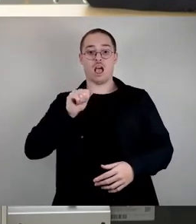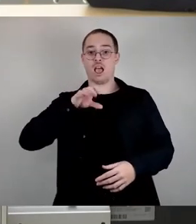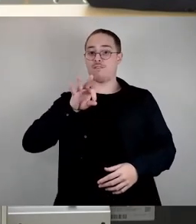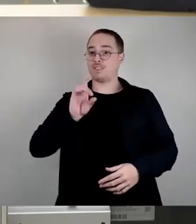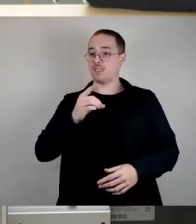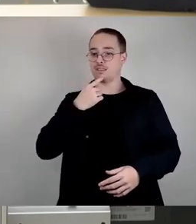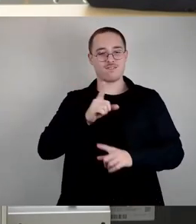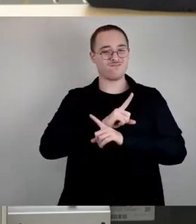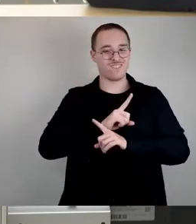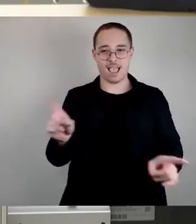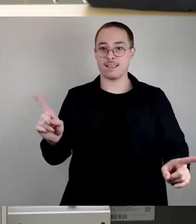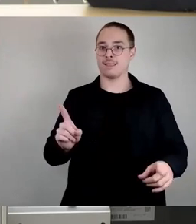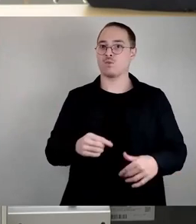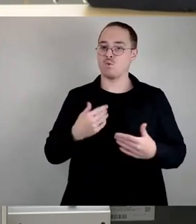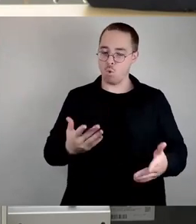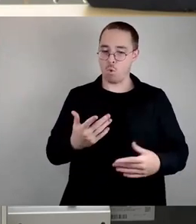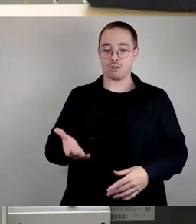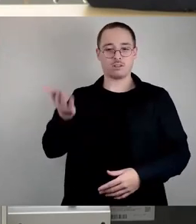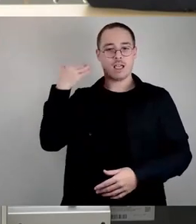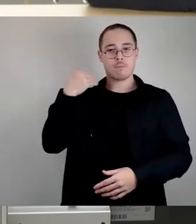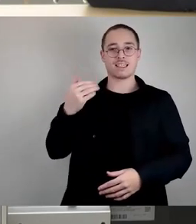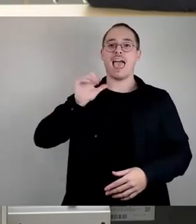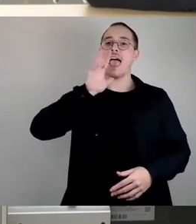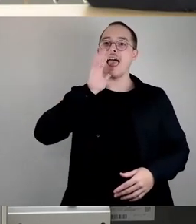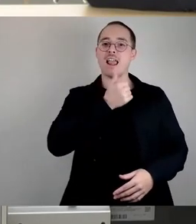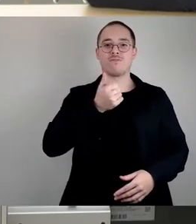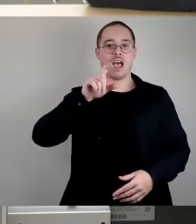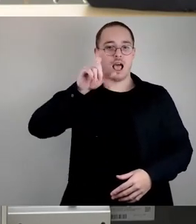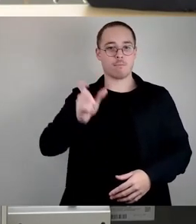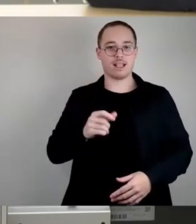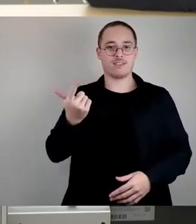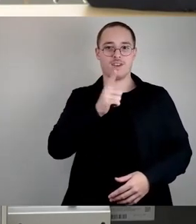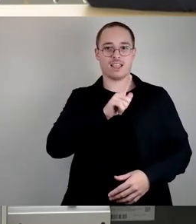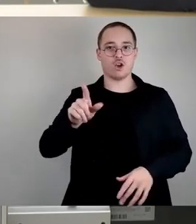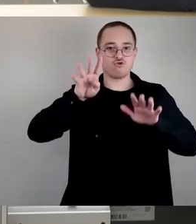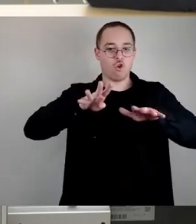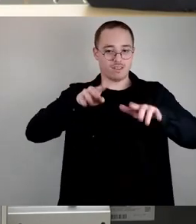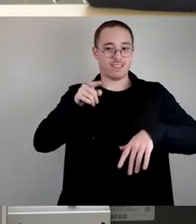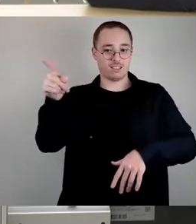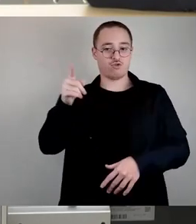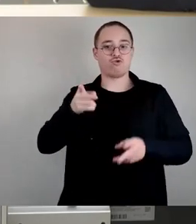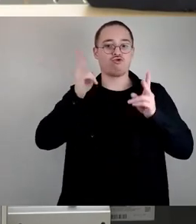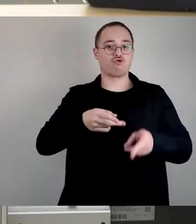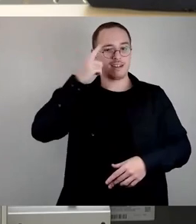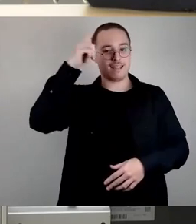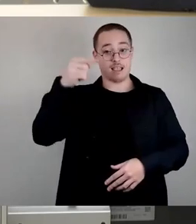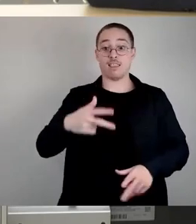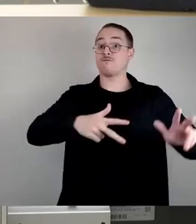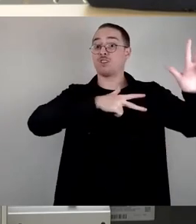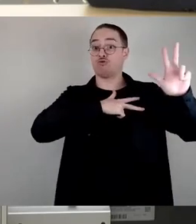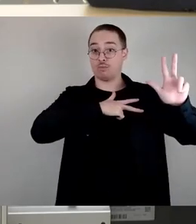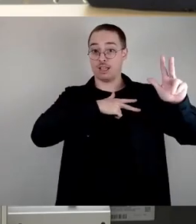11.04.2019 hier den Dresdnerinnen und Dresden gegeben hat, nämlich dass da entsprechende Schwimmhallen-Neubau